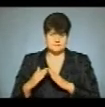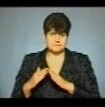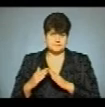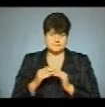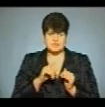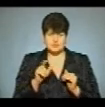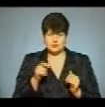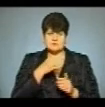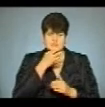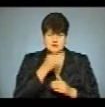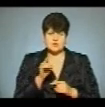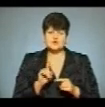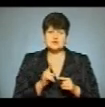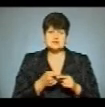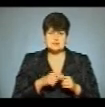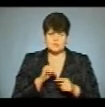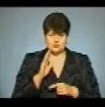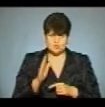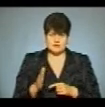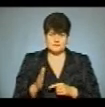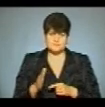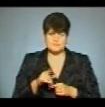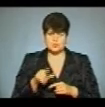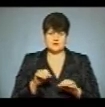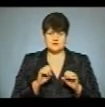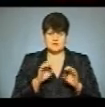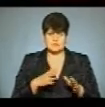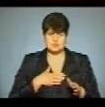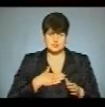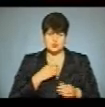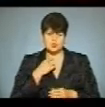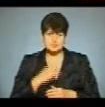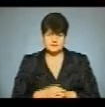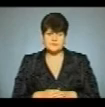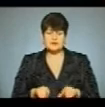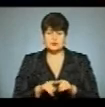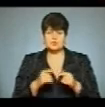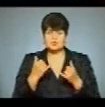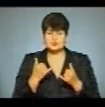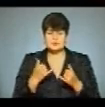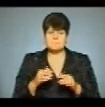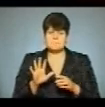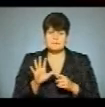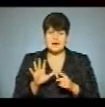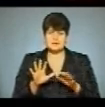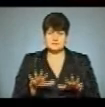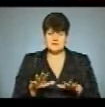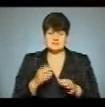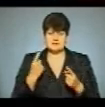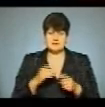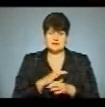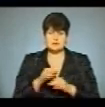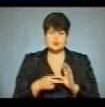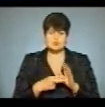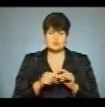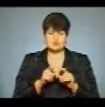Людям донесли, що це буде, і люди відвали за нас голоси». Також цьогоріч п'яте місце посів великий проєкт сьомої